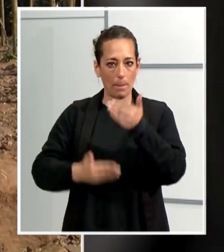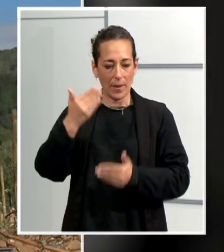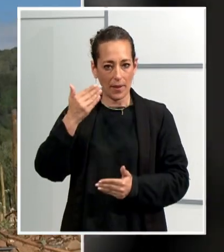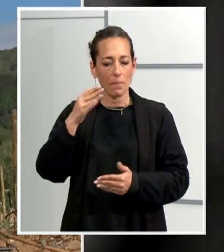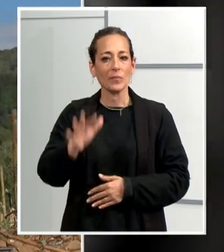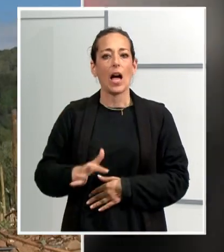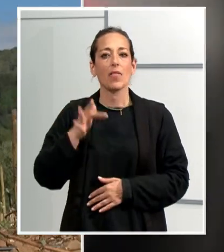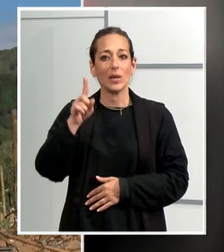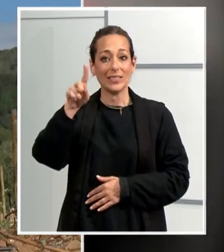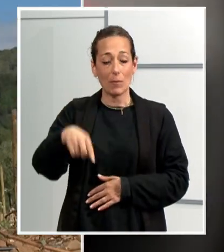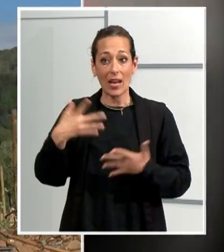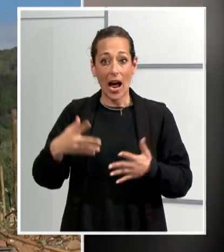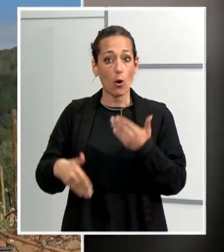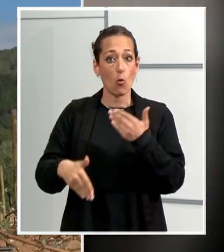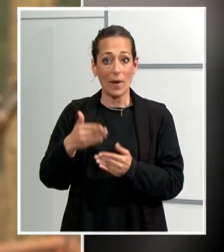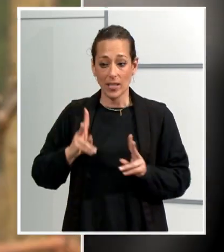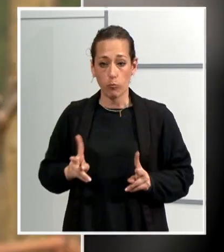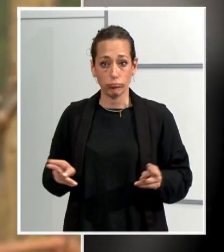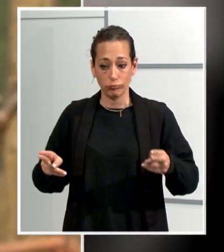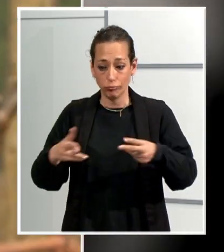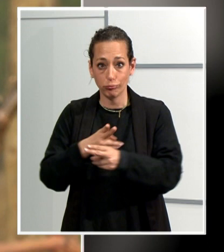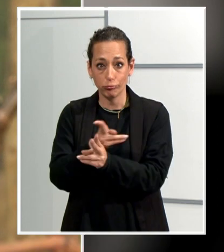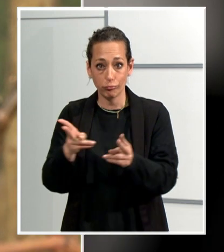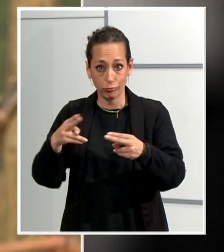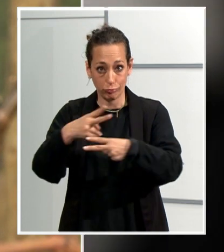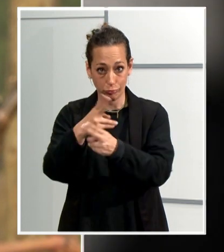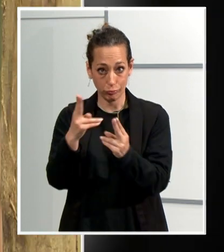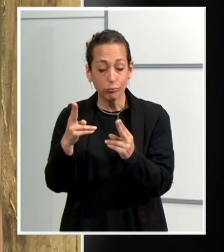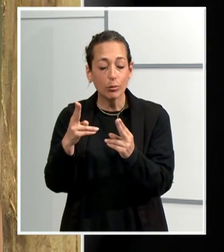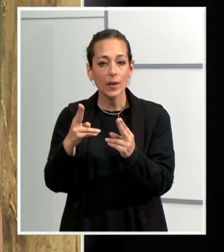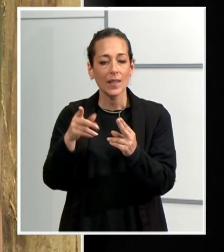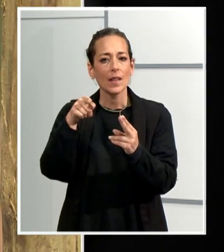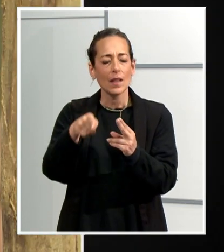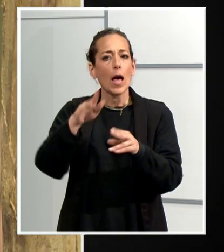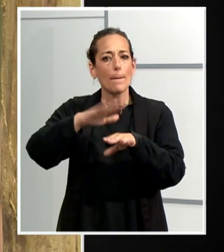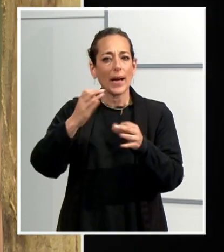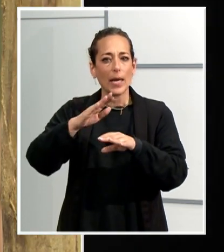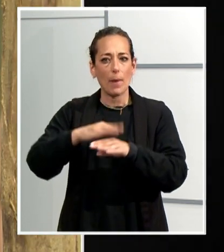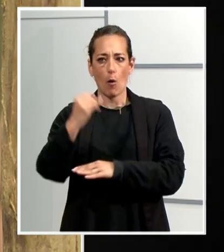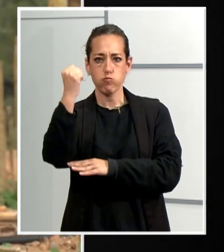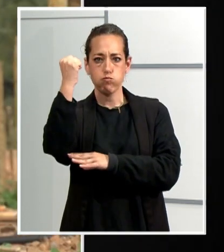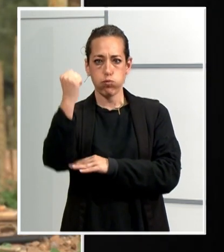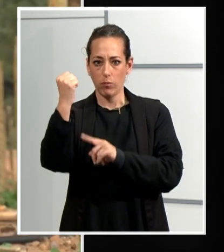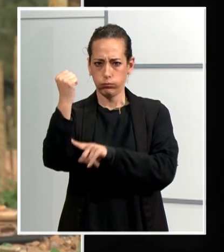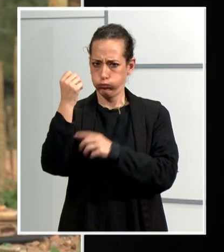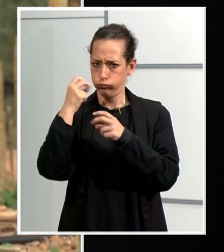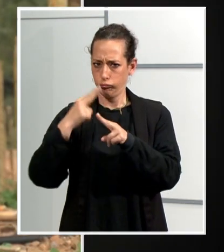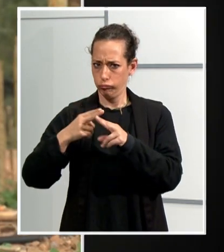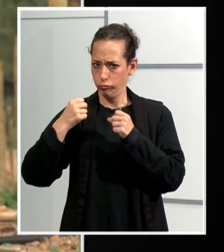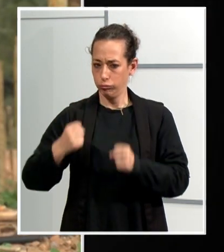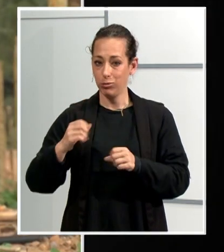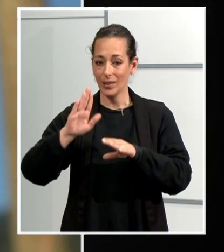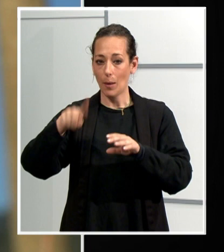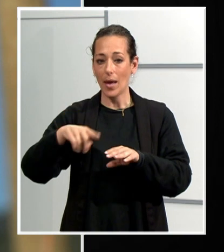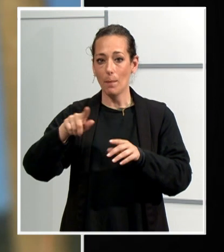han començat la poda de formació dels primers exemplars. Això ha de permetre que relin bé, enfortir el tronc i donar-los la forma desitjada.